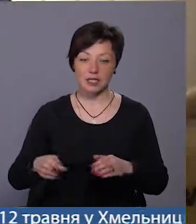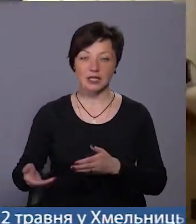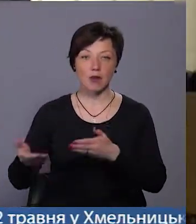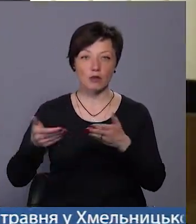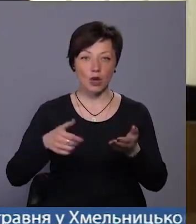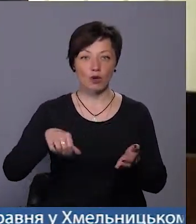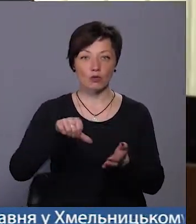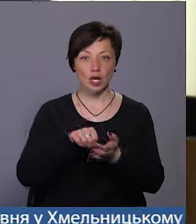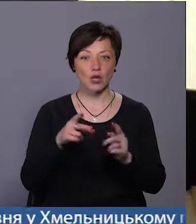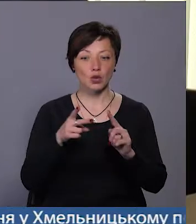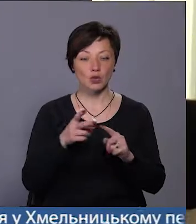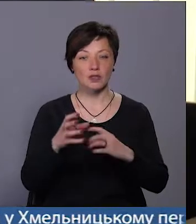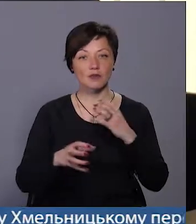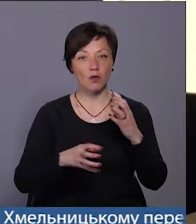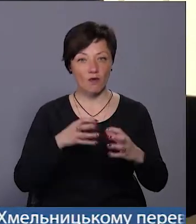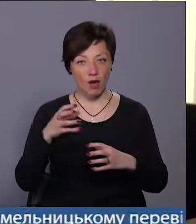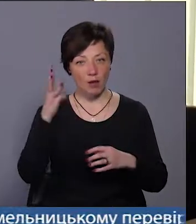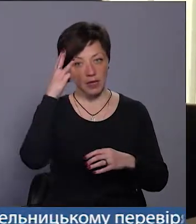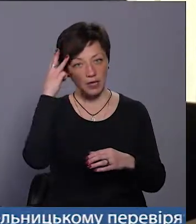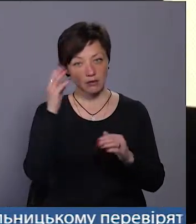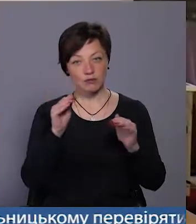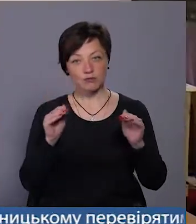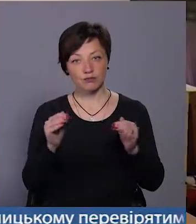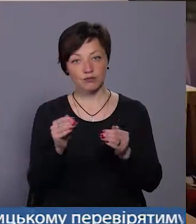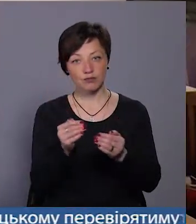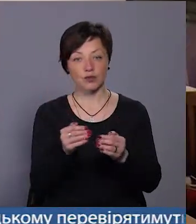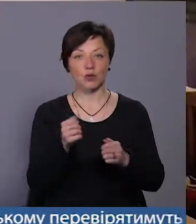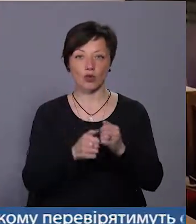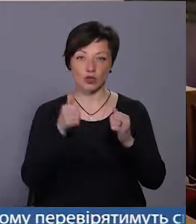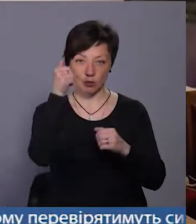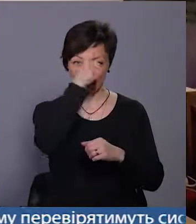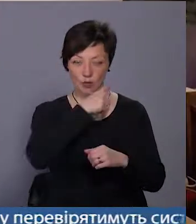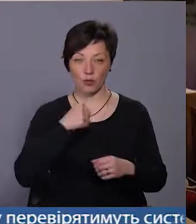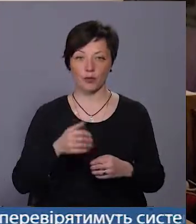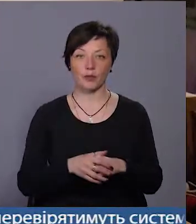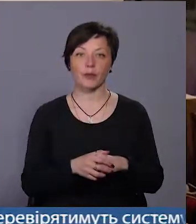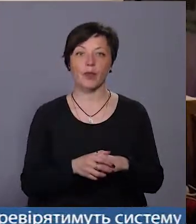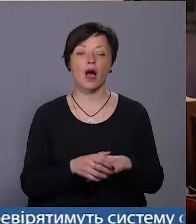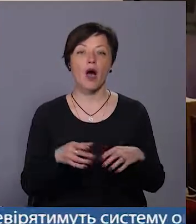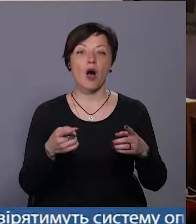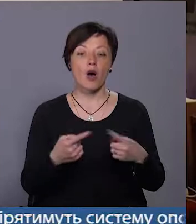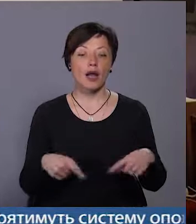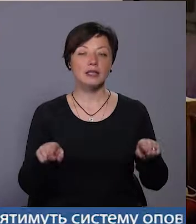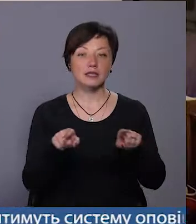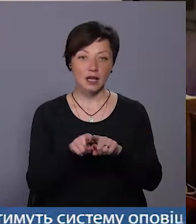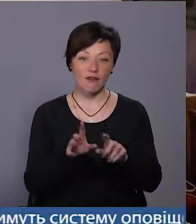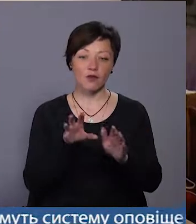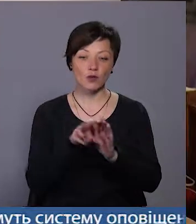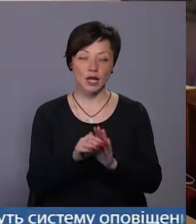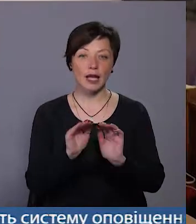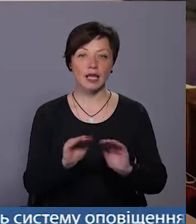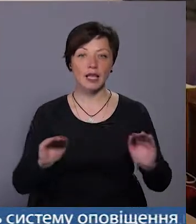світової. У Хмельницькому їх стає менше з кожним роком. В організації, включаючи дітей війни, теж пережили.